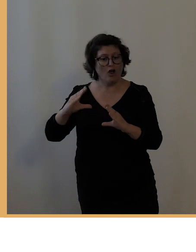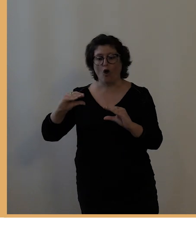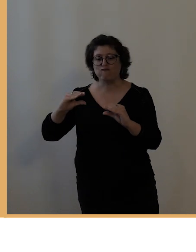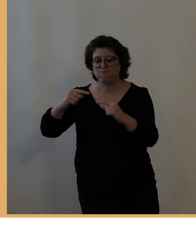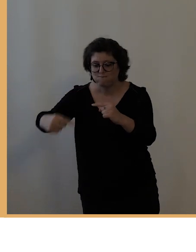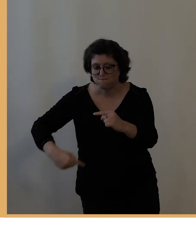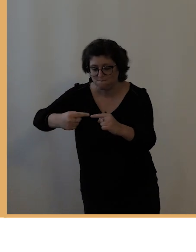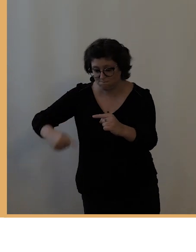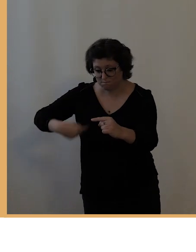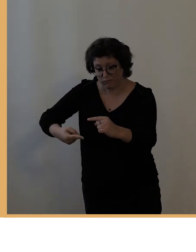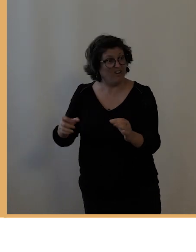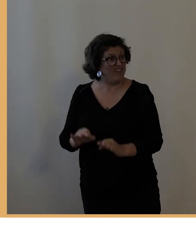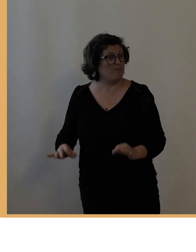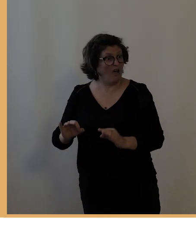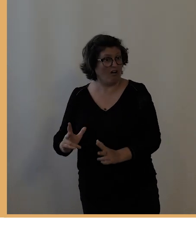caoutchouc.